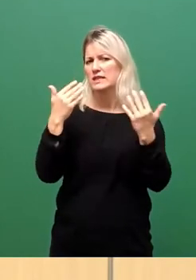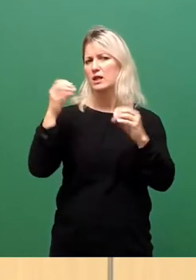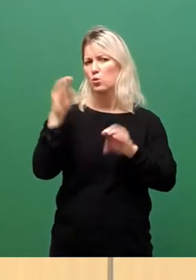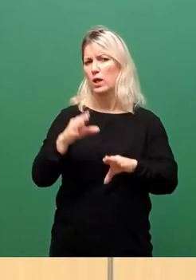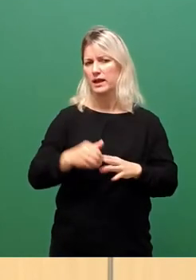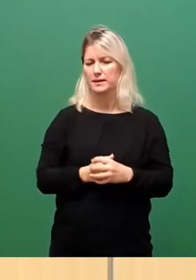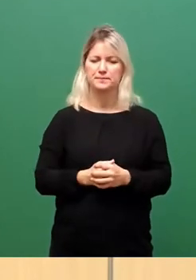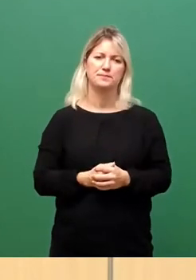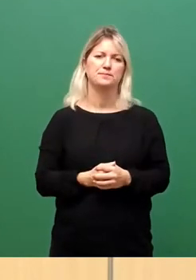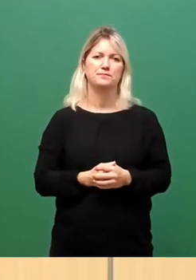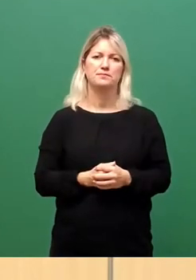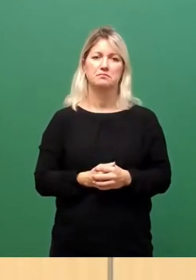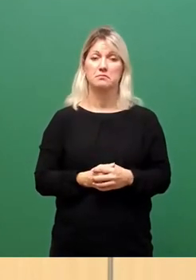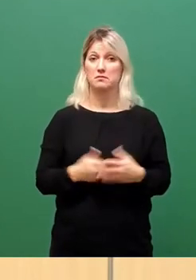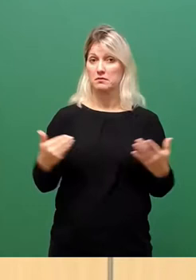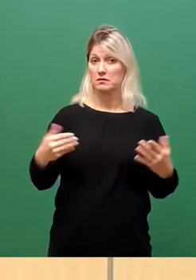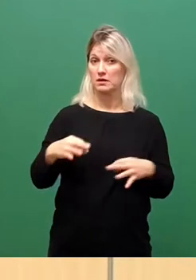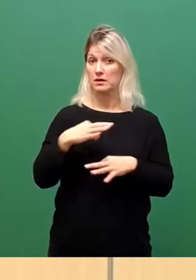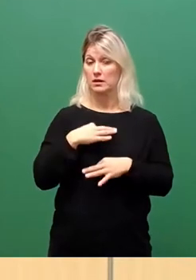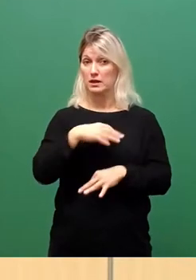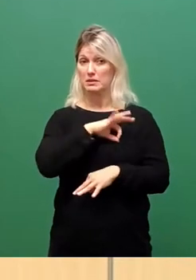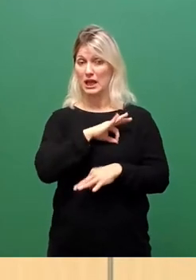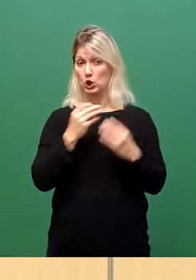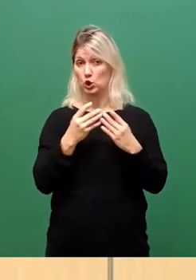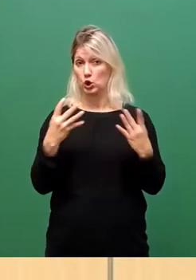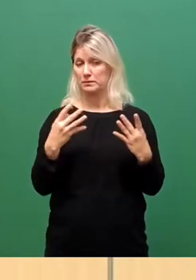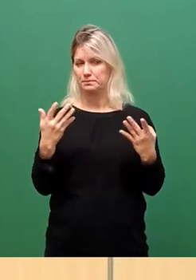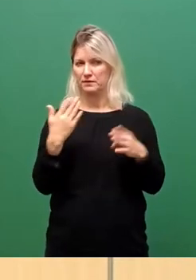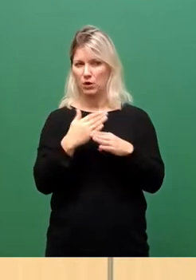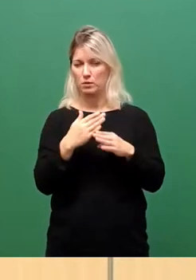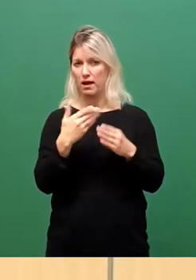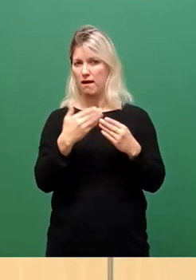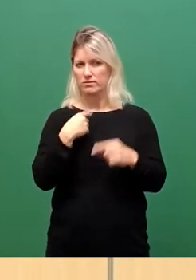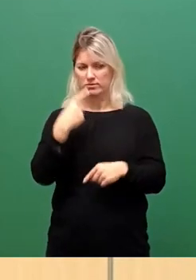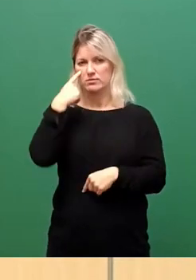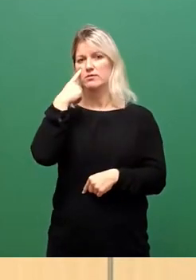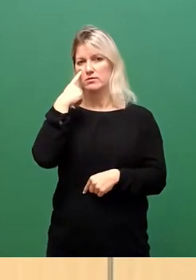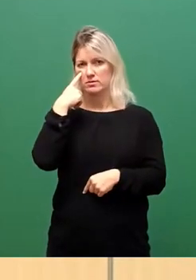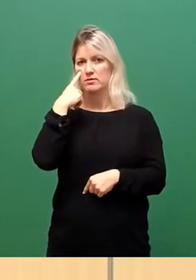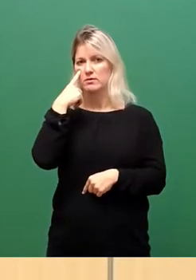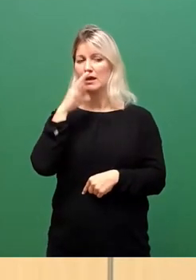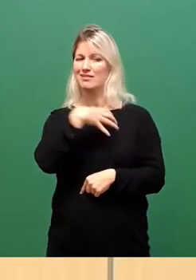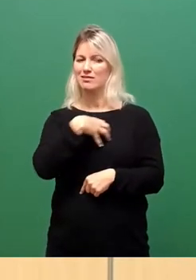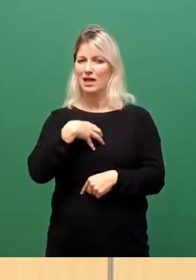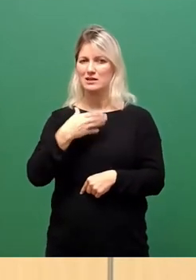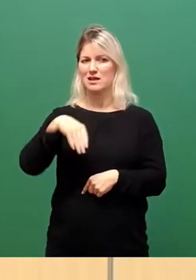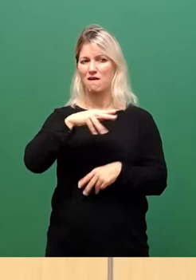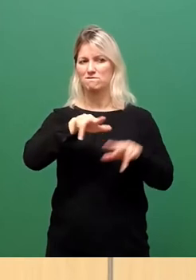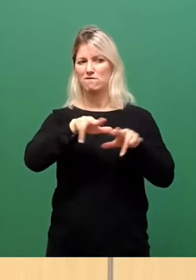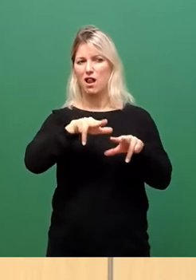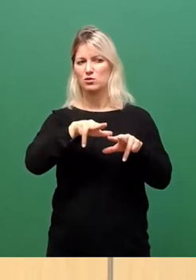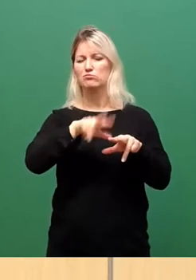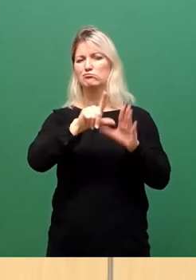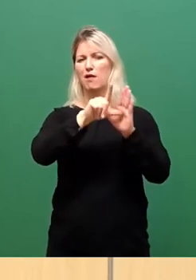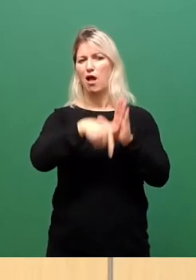Für uns als Grüne gestaltet sich das Ganze so, wir glauben ehrlich gesagt an die Leistungsfähigkeit der Dresdner Verwaltung, wir glauben daran, dass